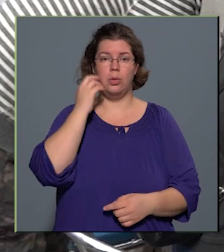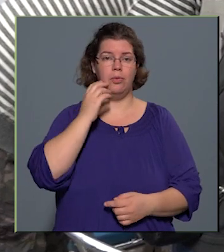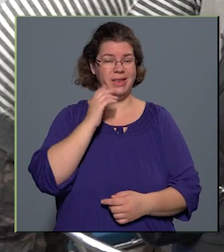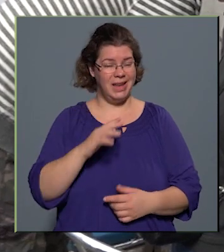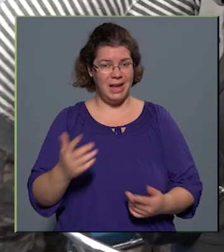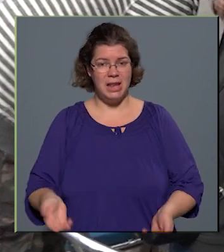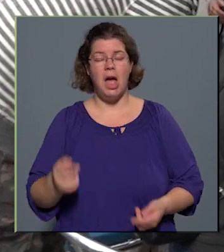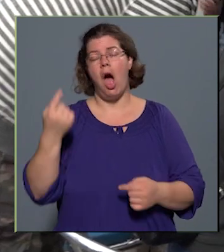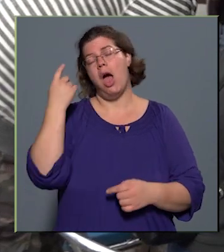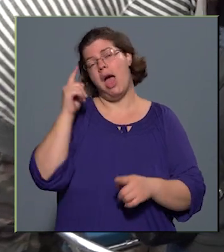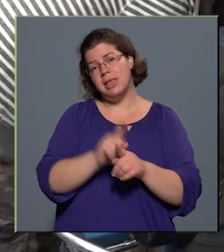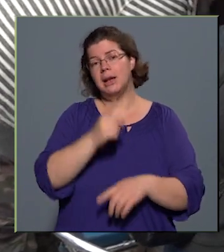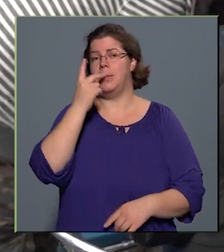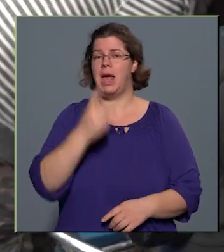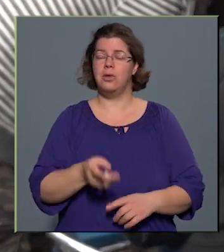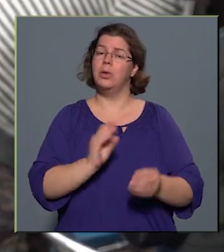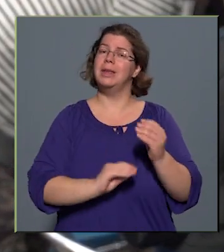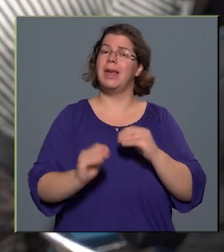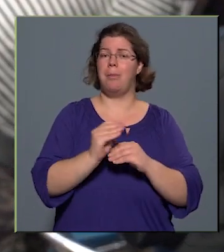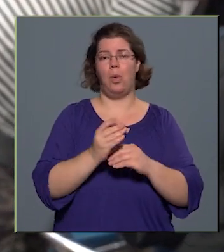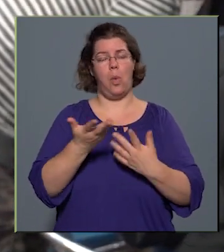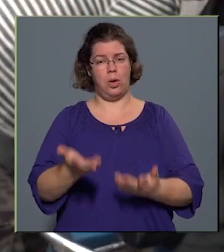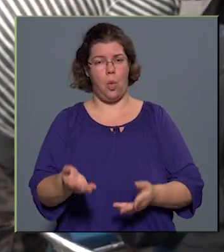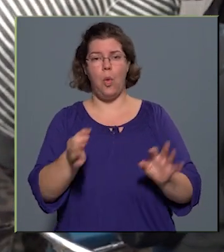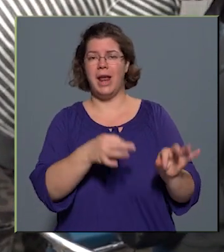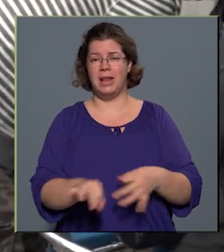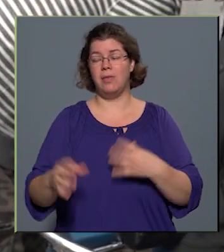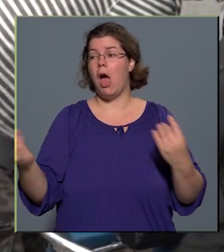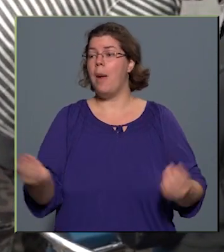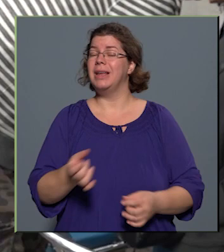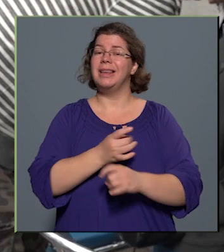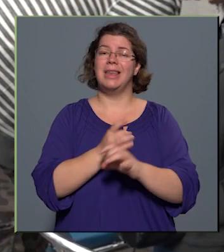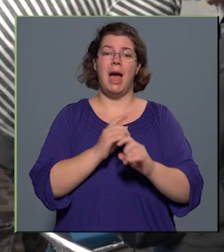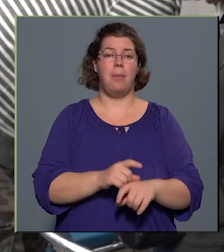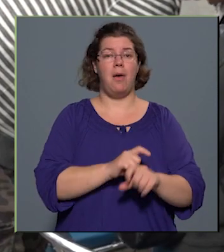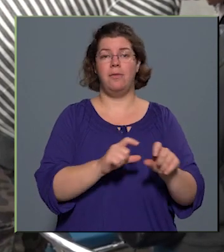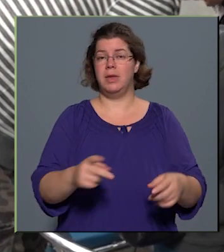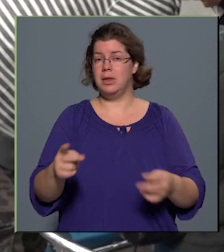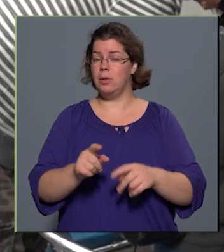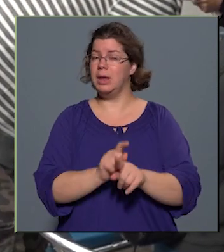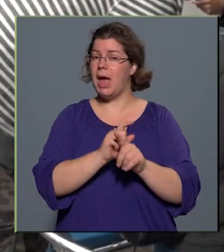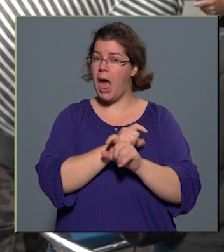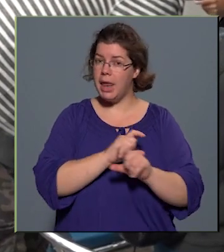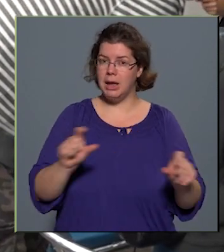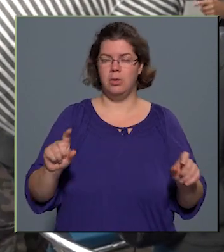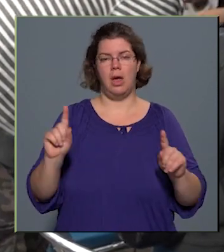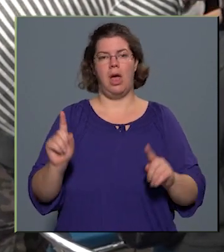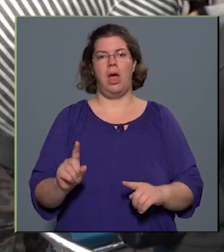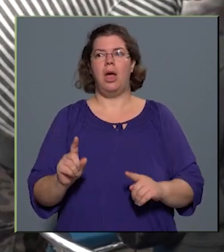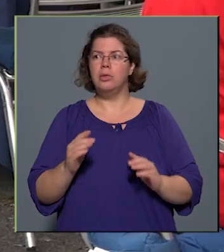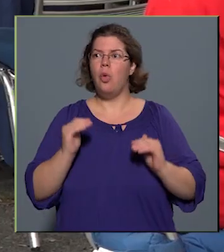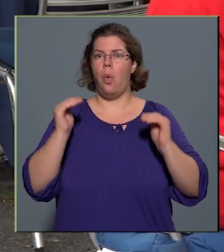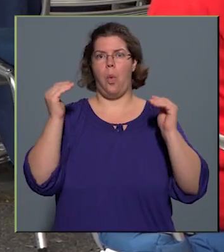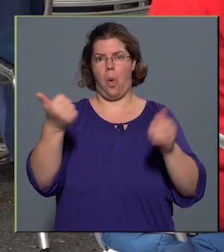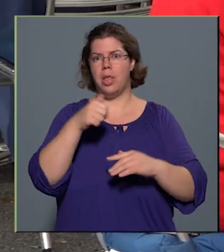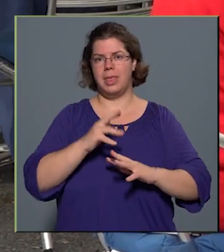tehát egyértelműen azt látjuk, hogy hiánypotló rendezvény, amit hiába visszünk ilyen régóta, a népszerűsége nem, hogy csökken, hanem egyre nő.